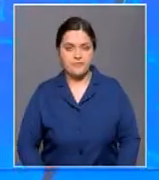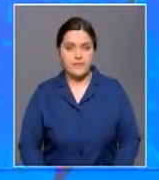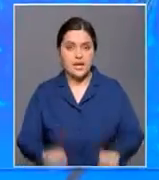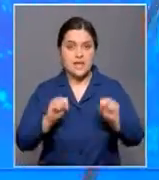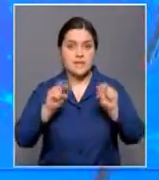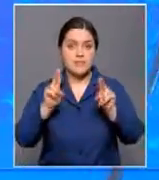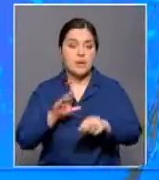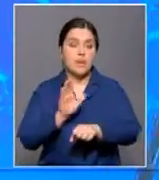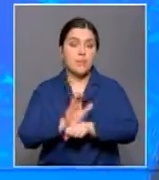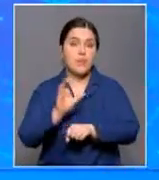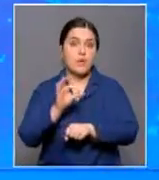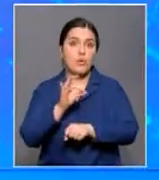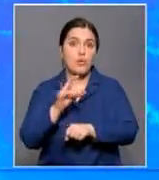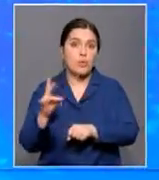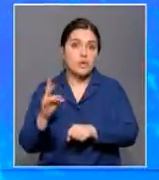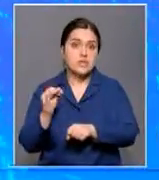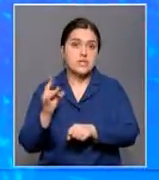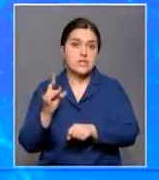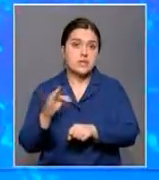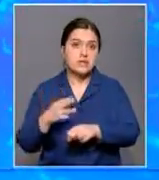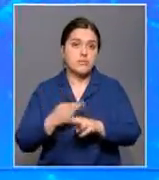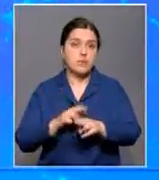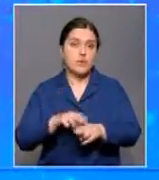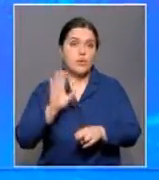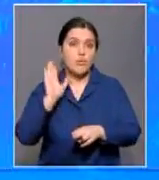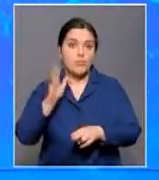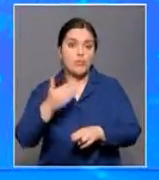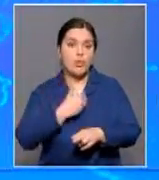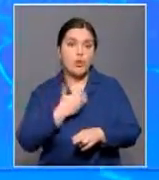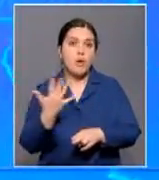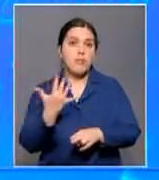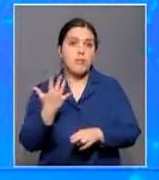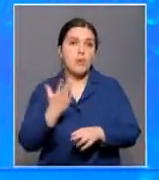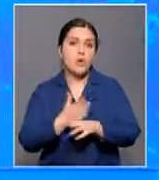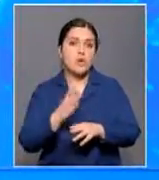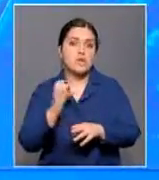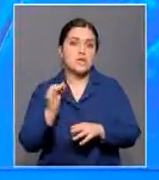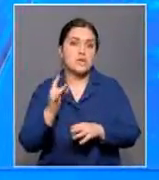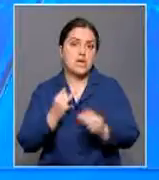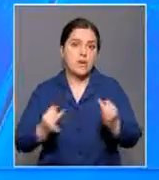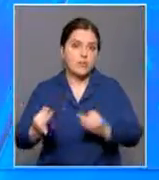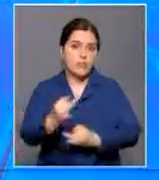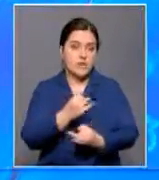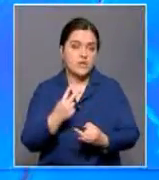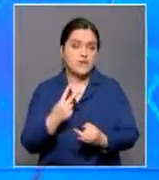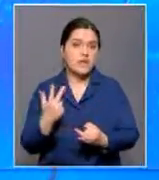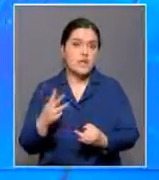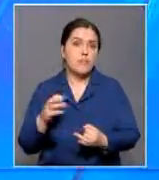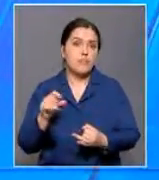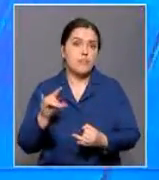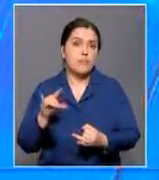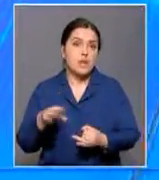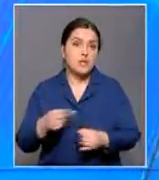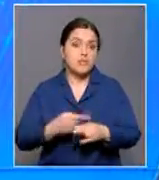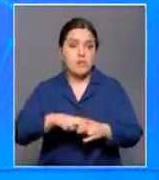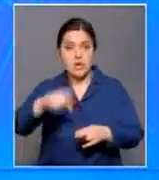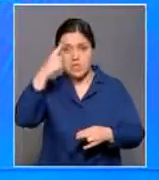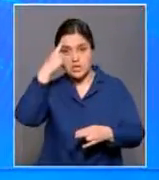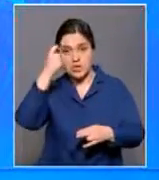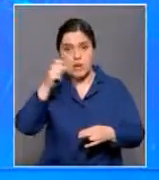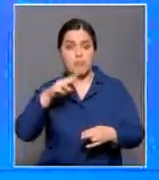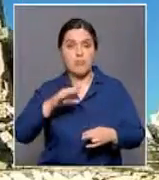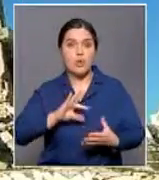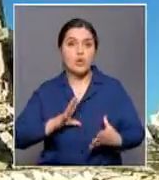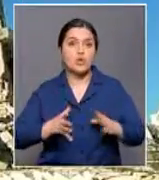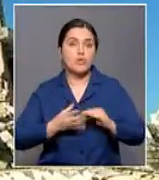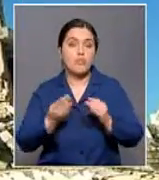Спецпосланник ООН по Сирии Стафан Демистура намерен созвать пятый раунд межсирийских переговоров 23 марта. Об этом он заявил по